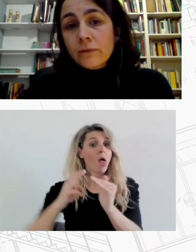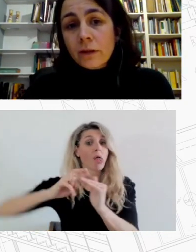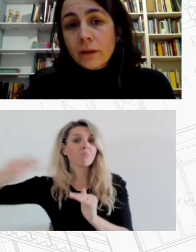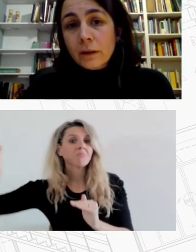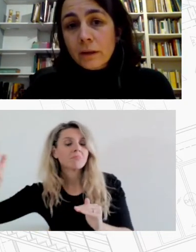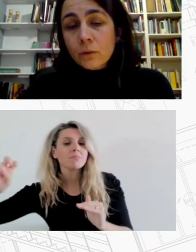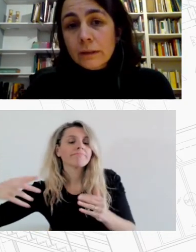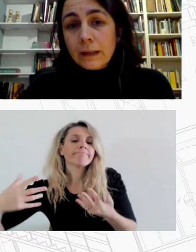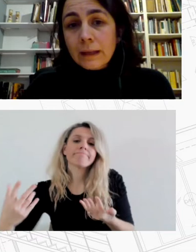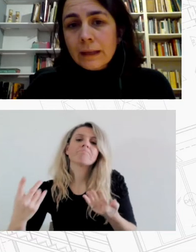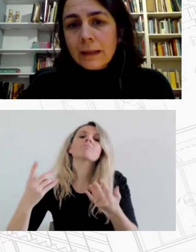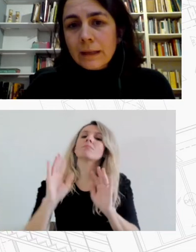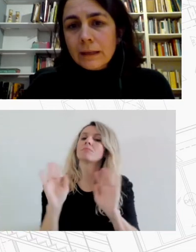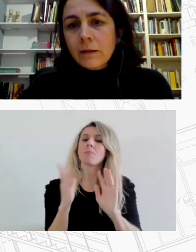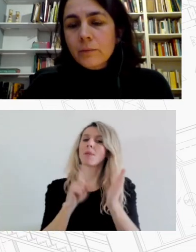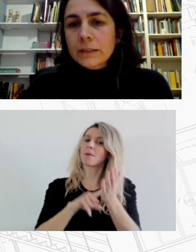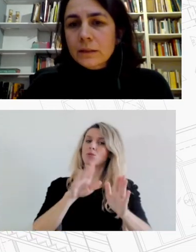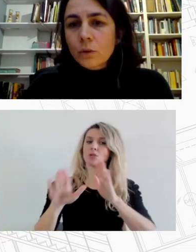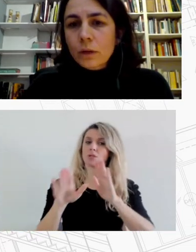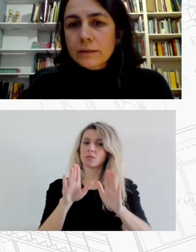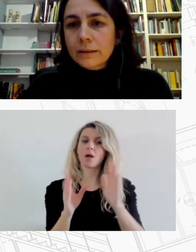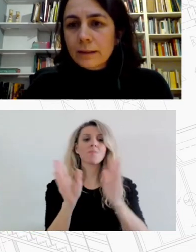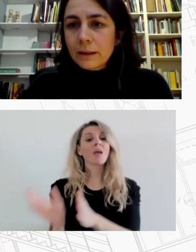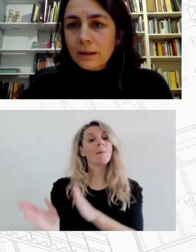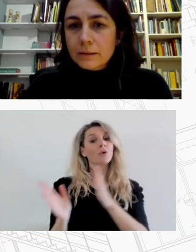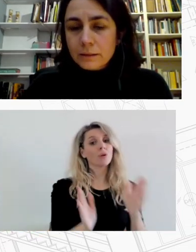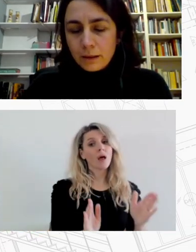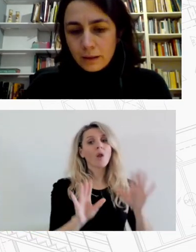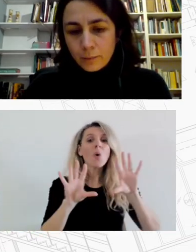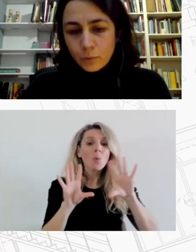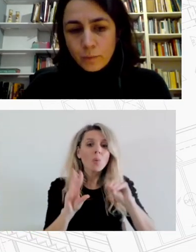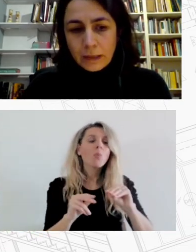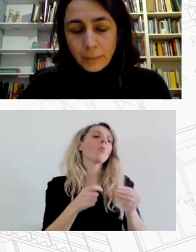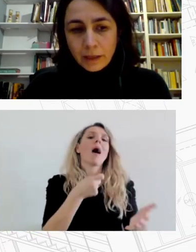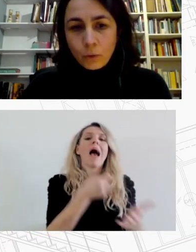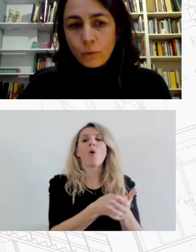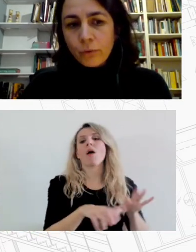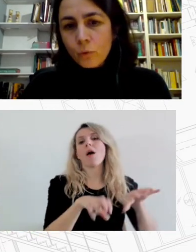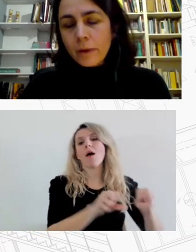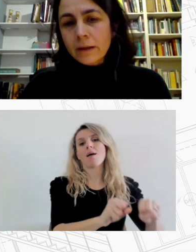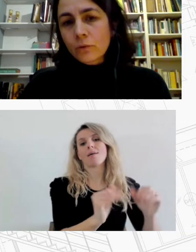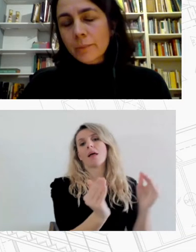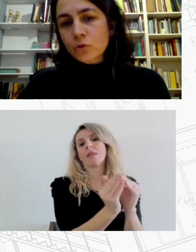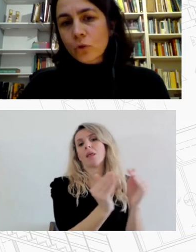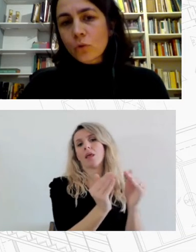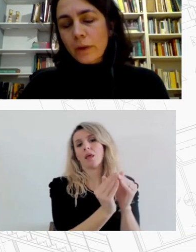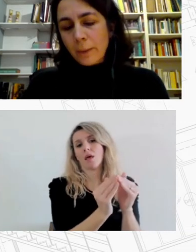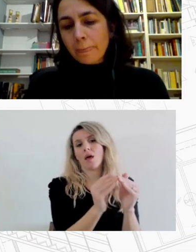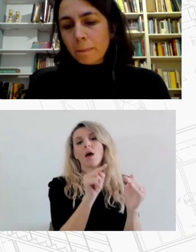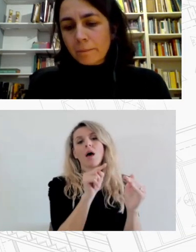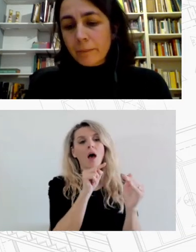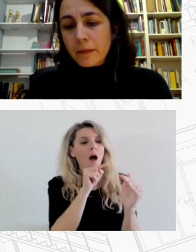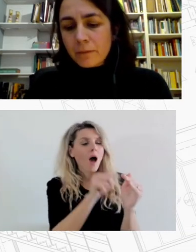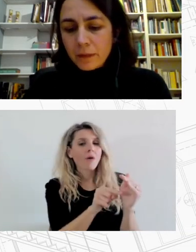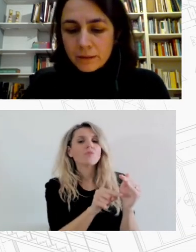και το ανέφερα νωρίτερα είναι οι ρύθμις της αγοράς κατοικίας δεν μπορούμε να παρακολουθούμε να το διαπιστώνουμε